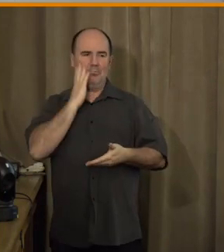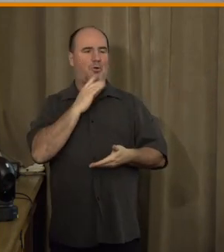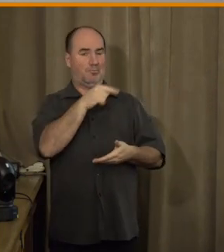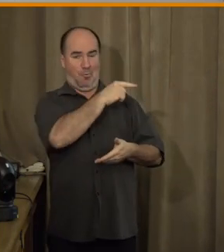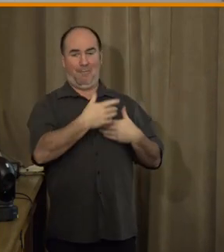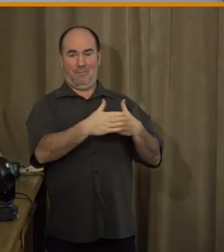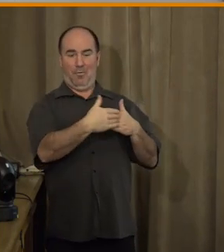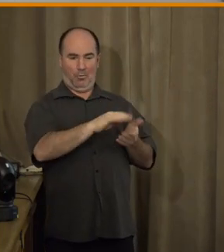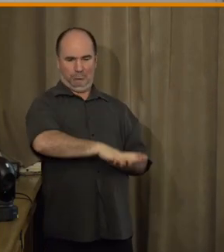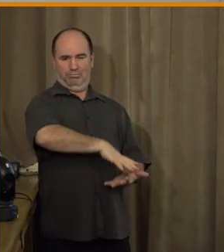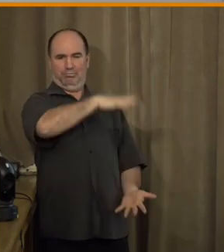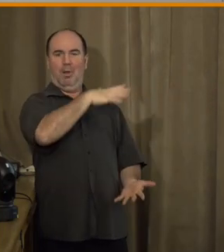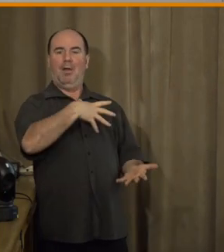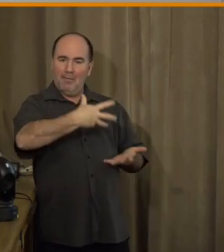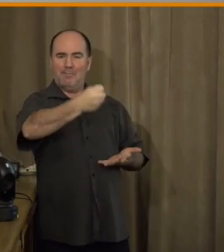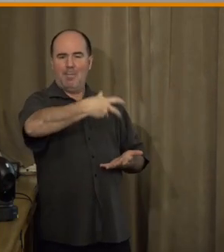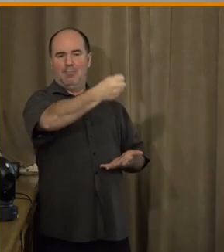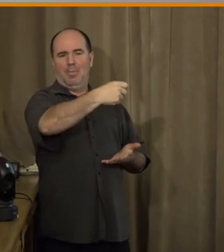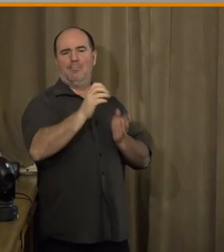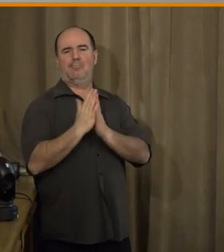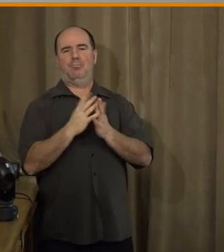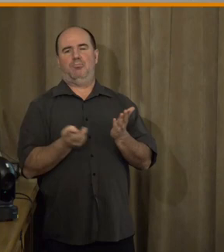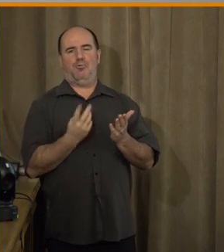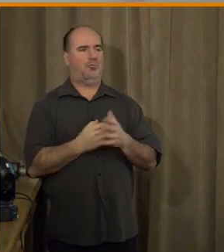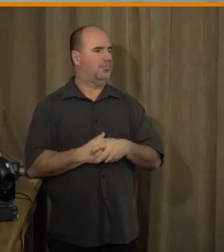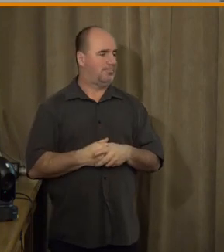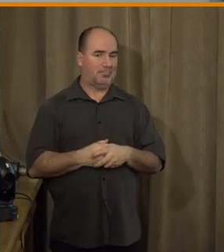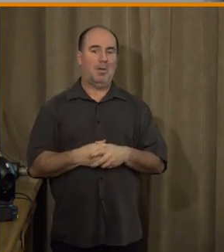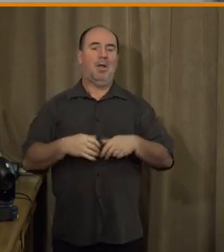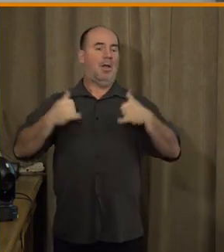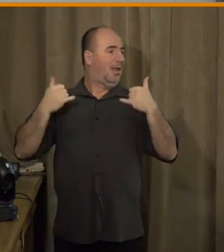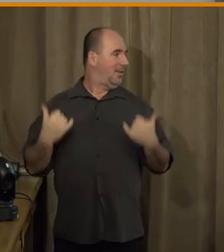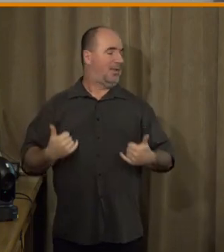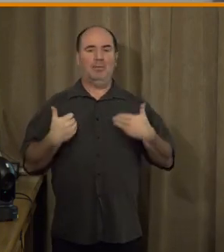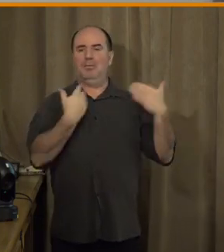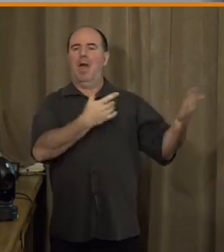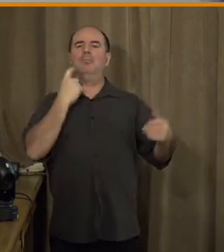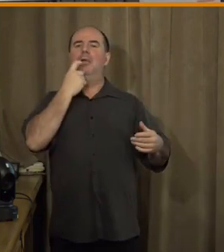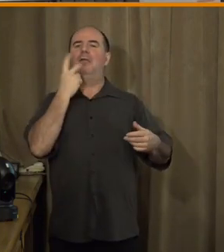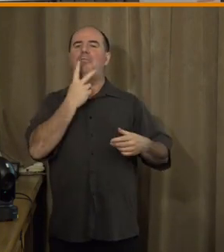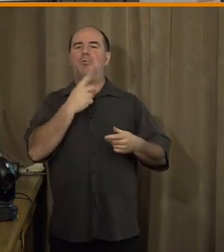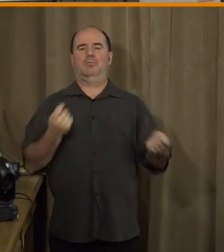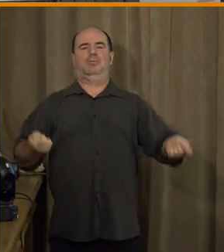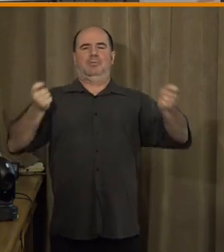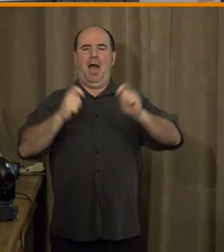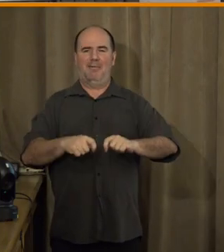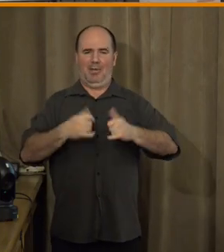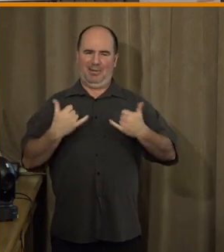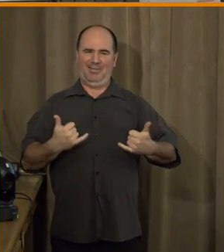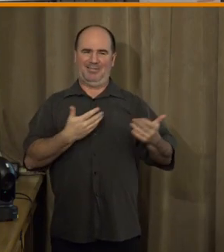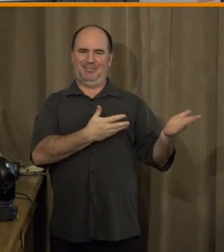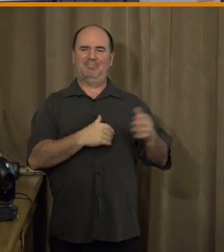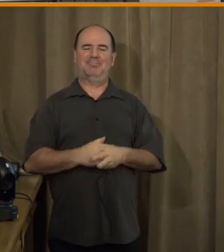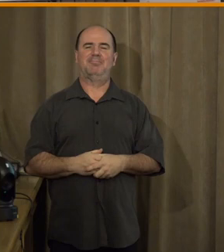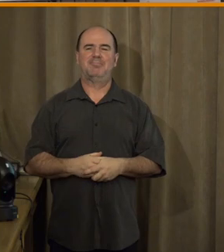uzavřít toto sympózium hlavním řešitelem z Juridika Remedia, zase kolegou Janem Bobořelem. Tak mě